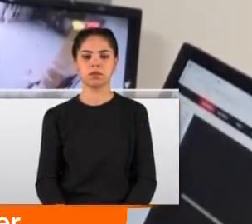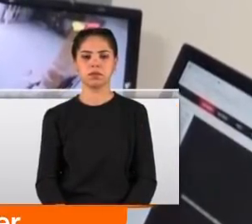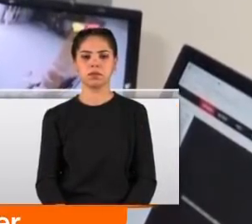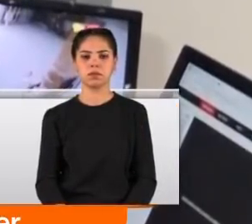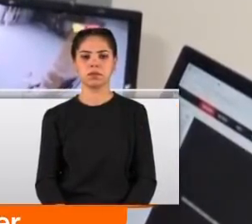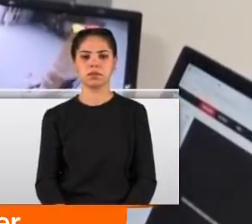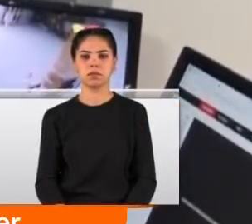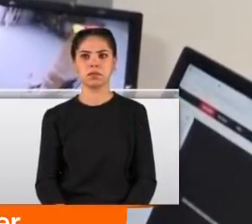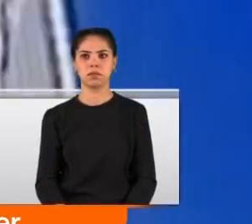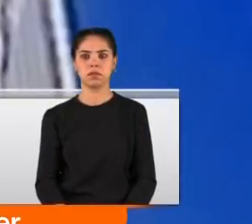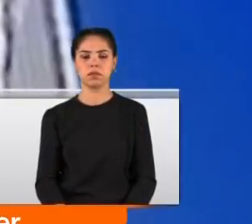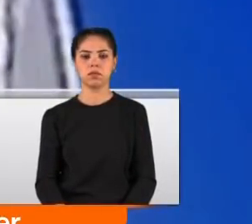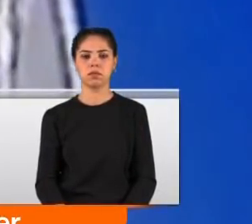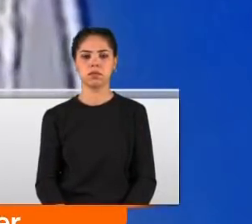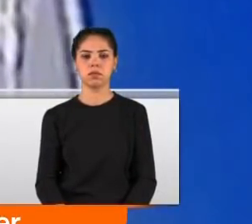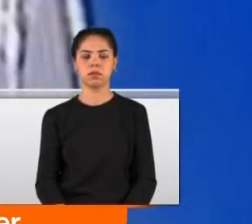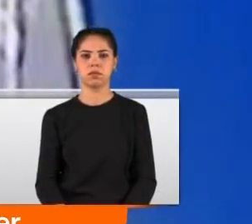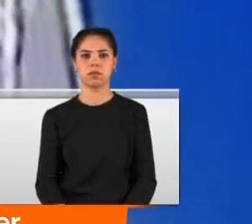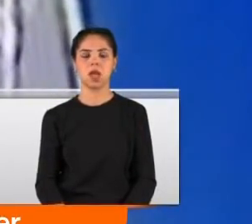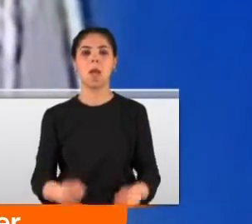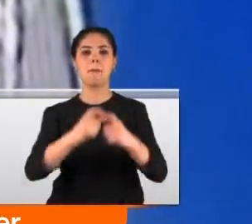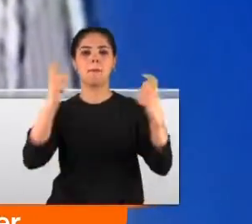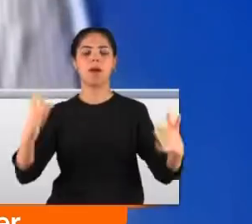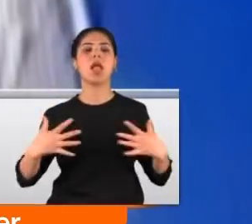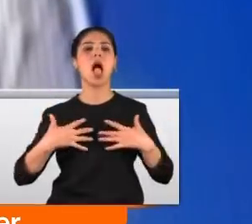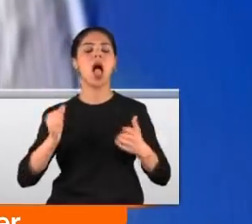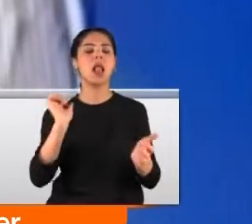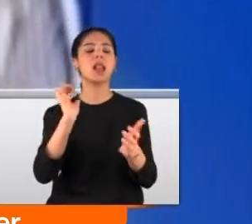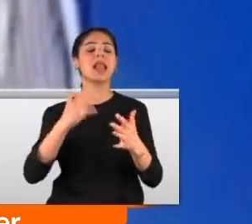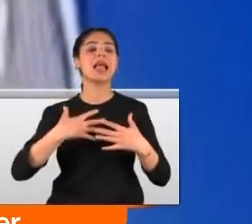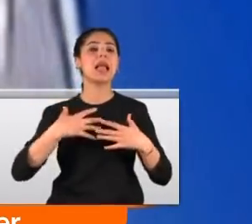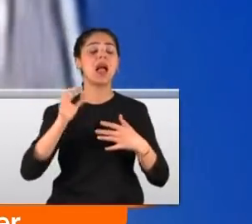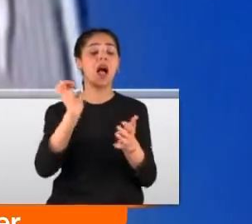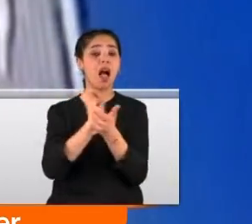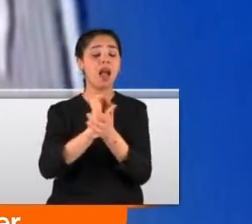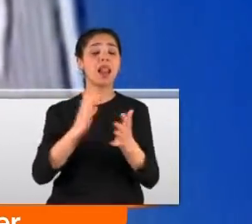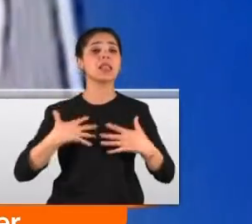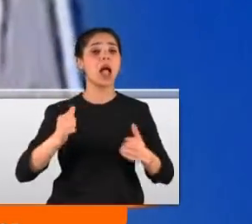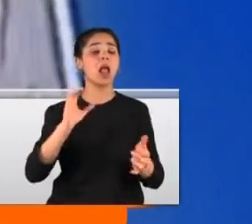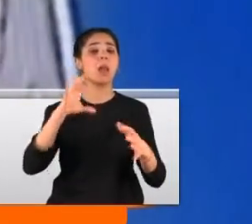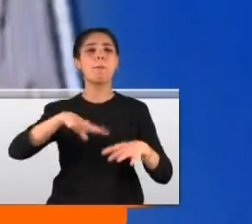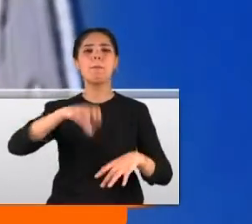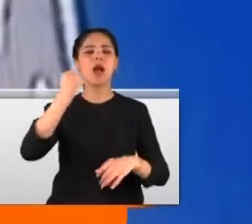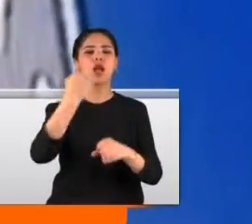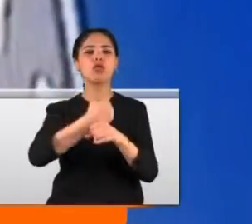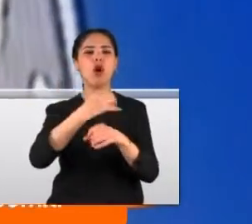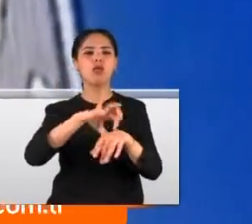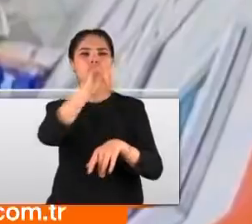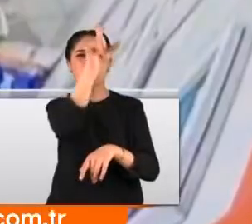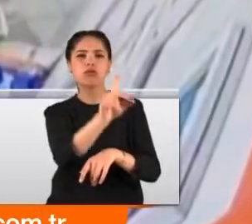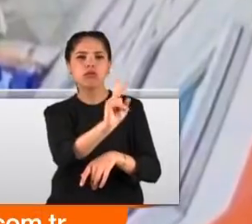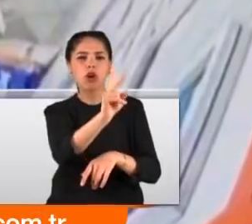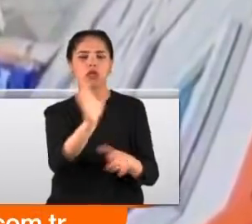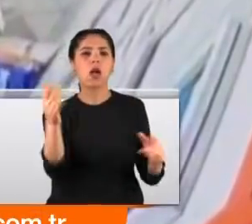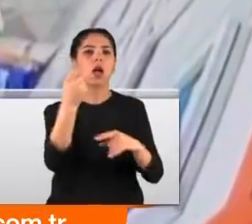geçirip bize ağır hakaretlerde bulunduk. Bartın'da aile sağlığı merkezinde görevli bir doktor kargosunun durumunu sorgulatmak için